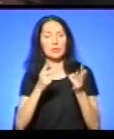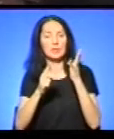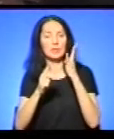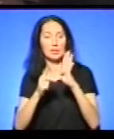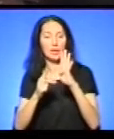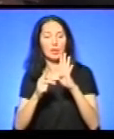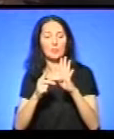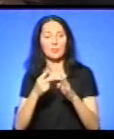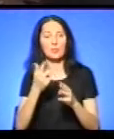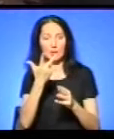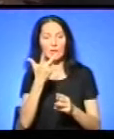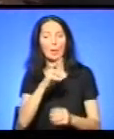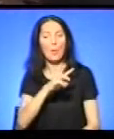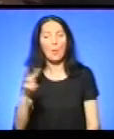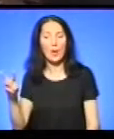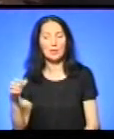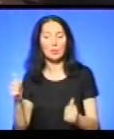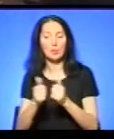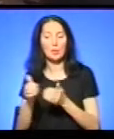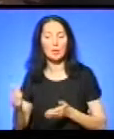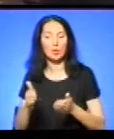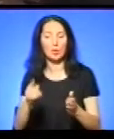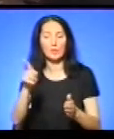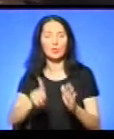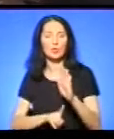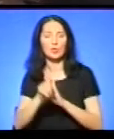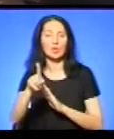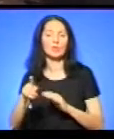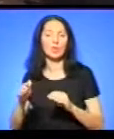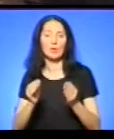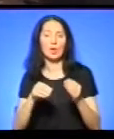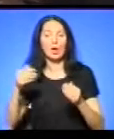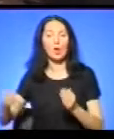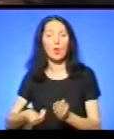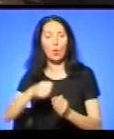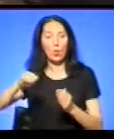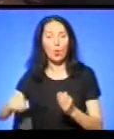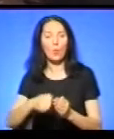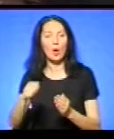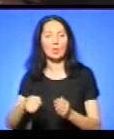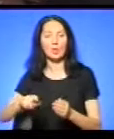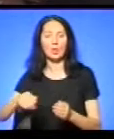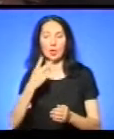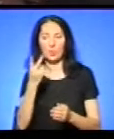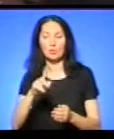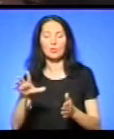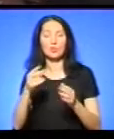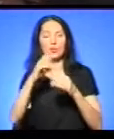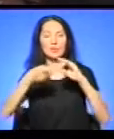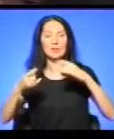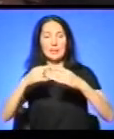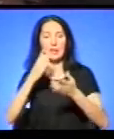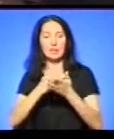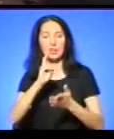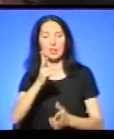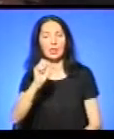тротуара немає. А він почав там благоустрій, почав копати, копав. Бачив, що цегла є, кабель є. І люди, сусіди